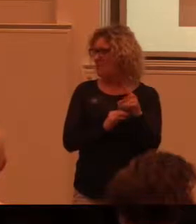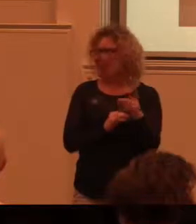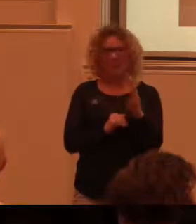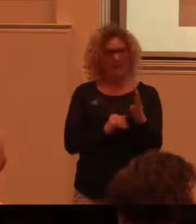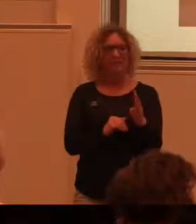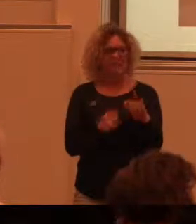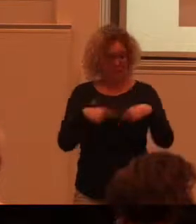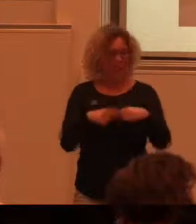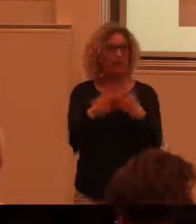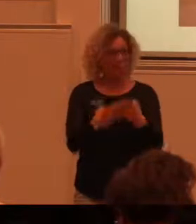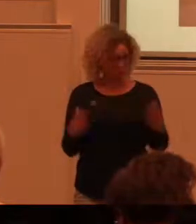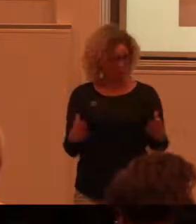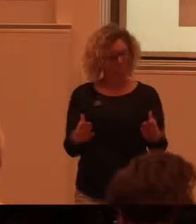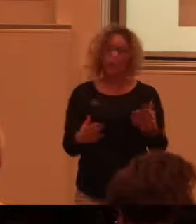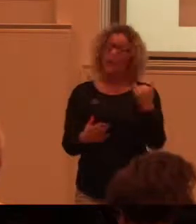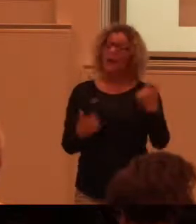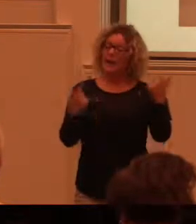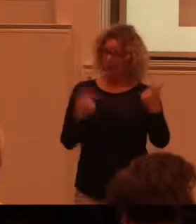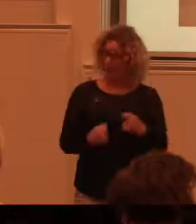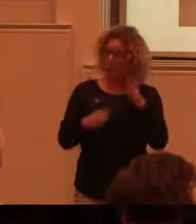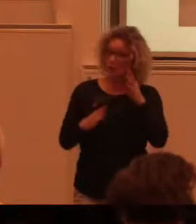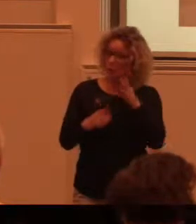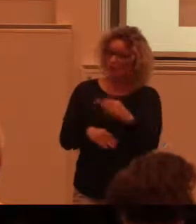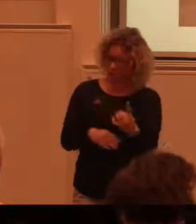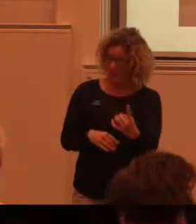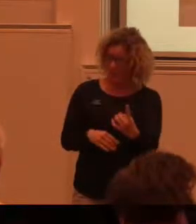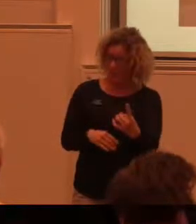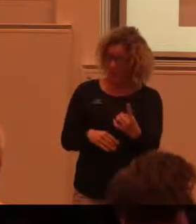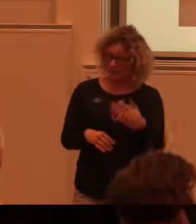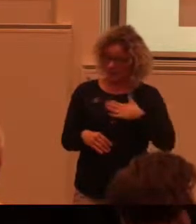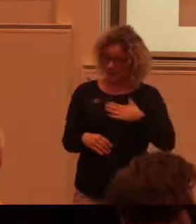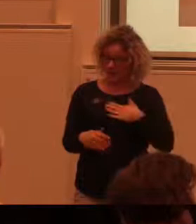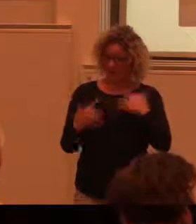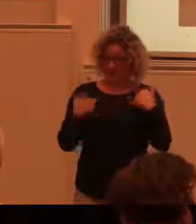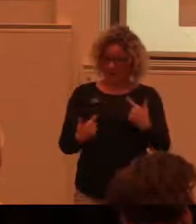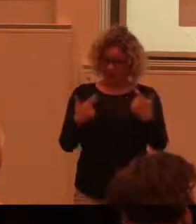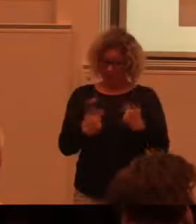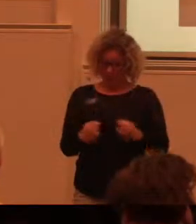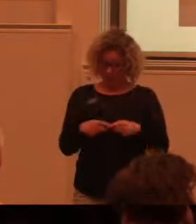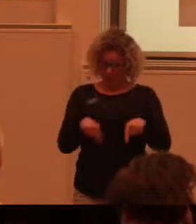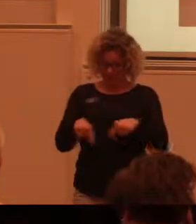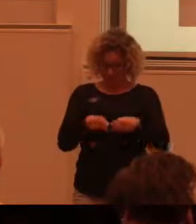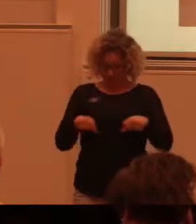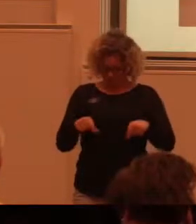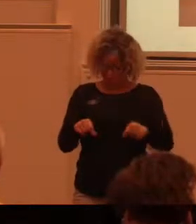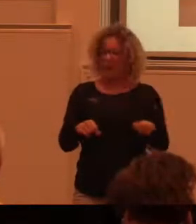då är så att man kan ladda ner ljudfiler till sin personliga spelare. Eller